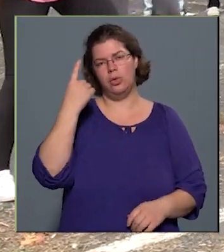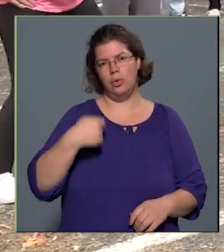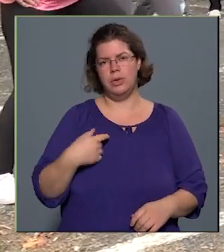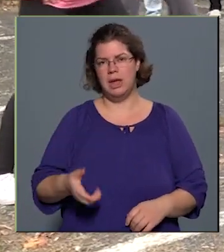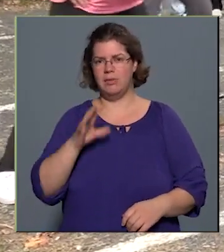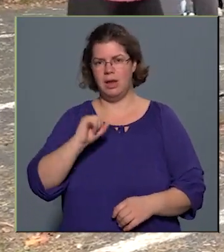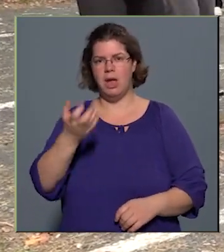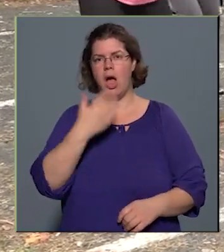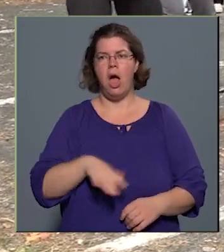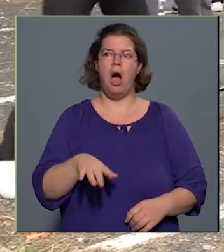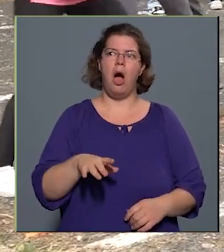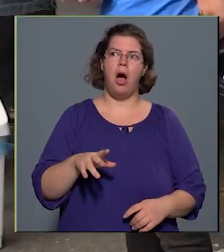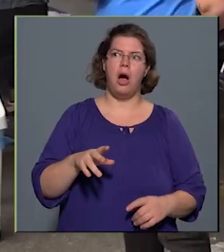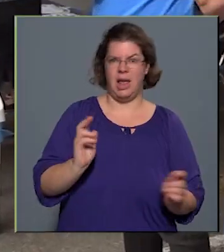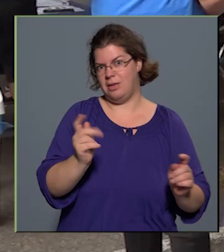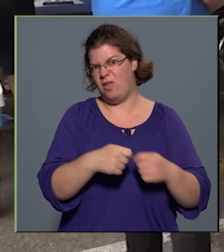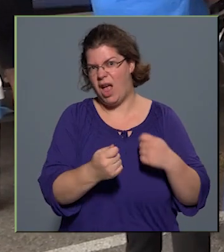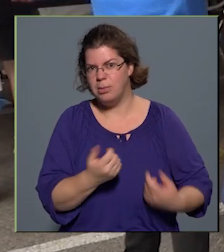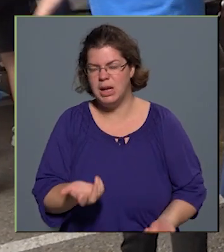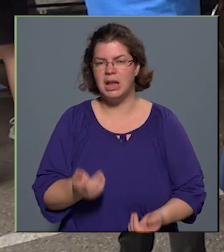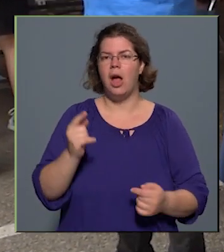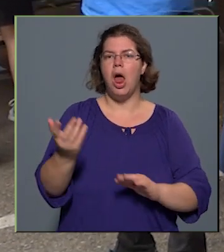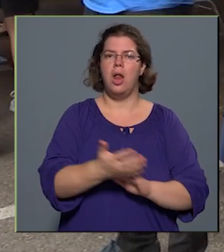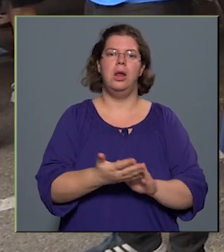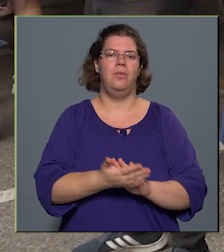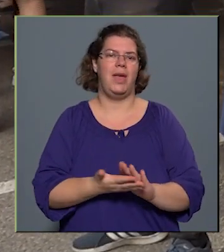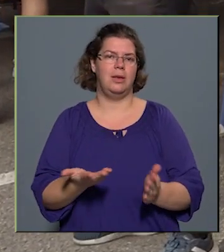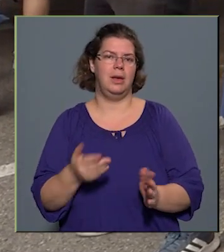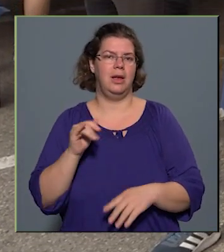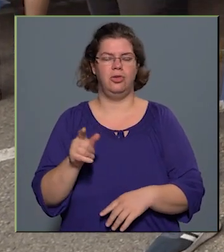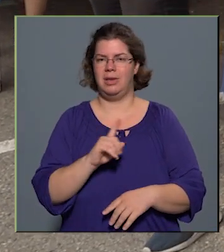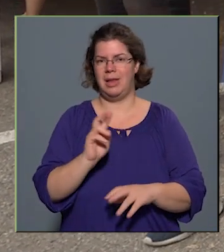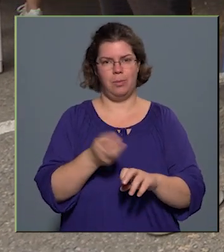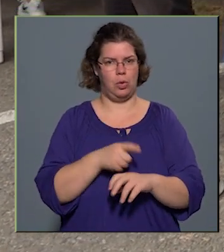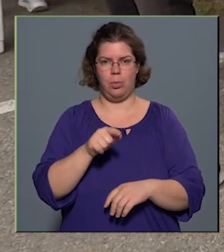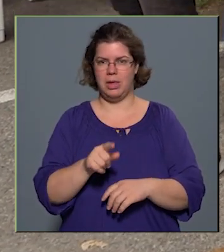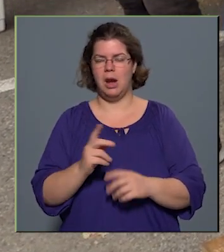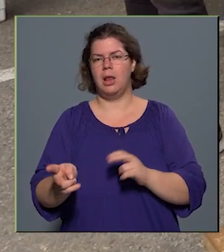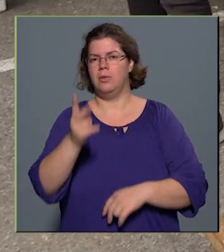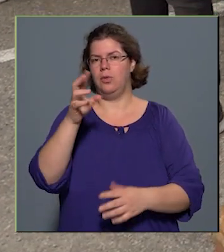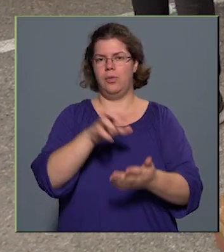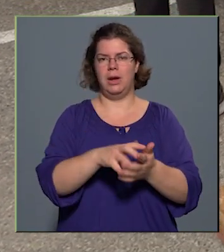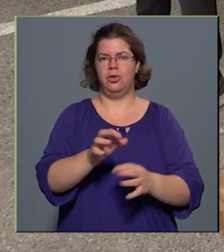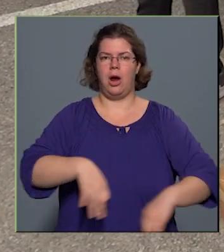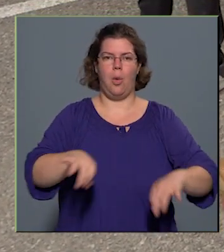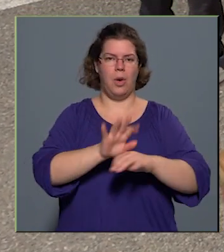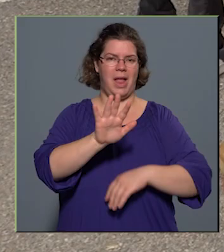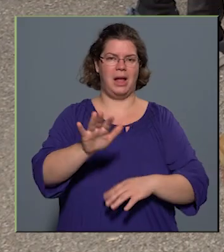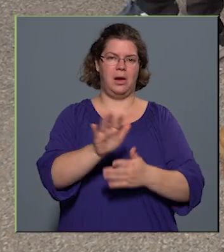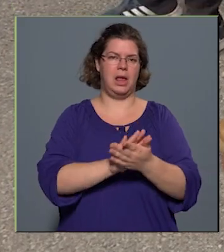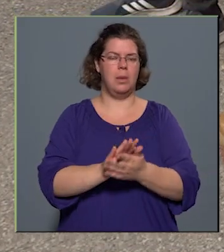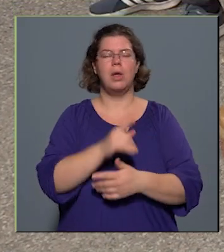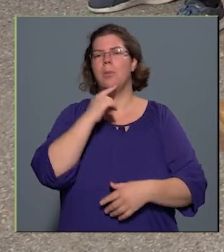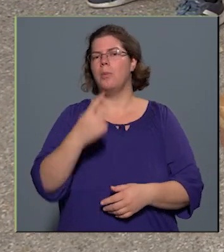válaszolni, hogyha ezt egzakt módon felmérnénk. Alapvetően, és ez nem kőbányára, hanem a fővárosra és az országra is jellemző,